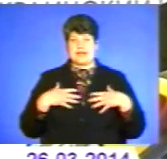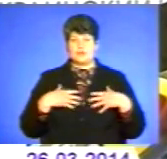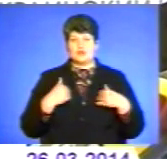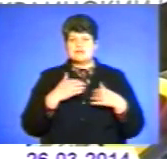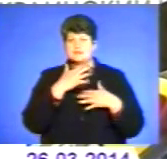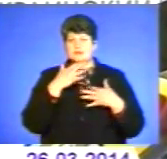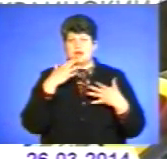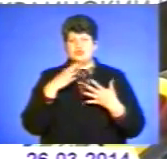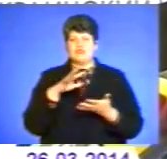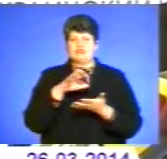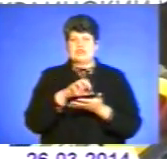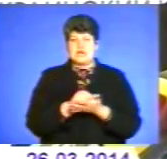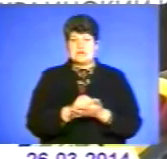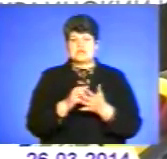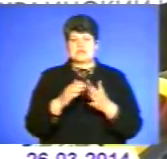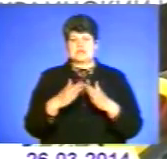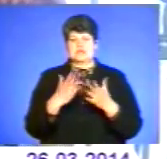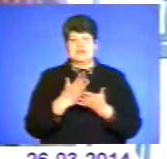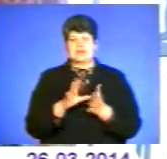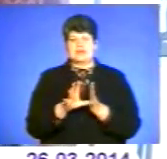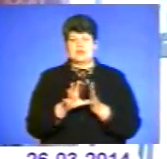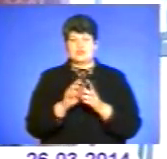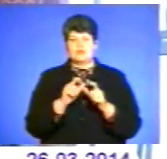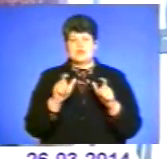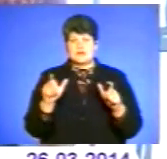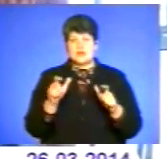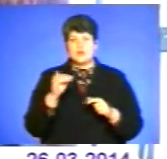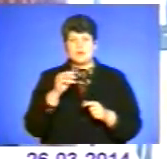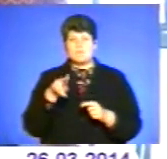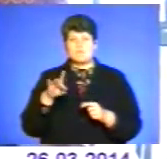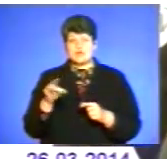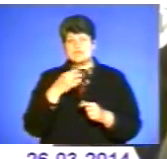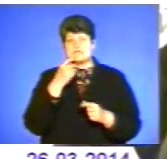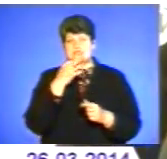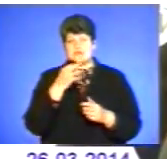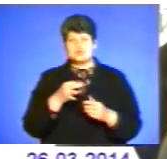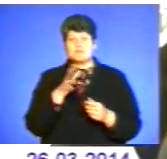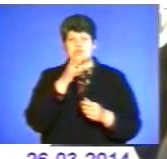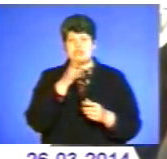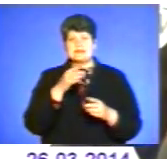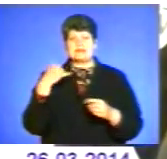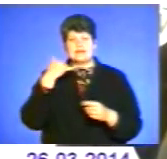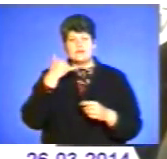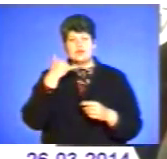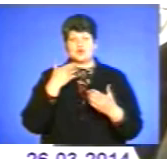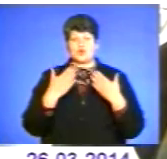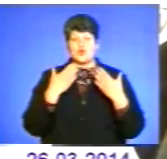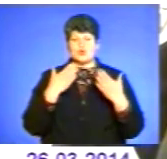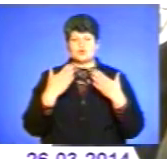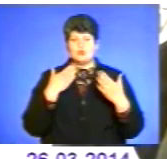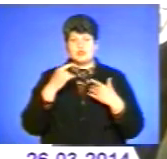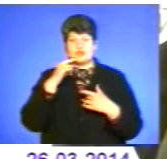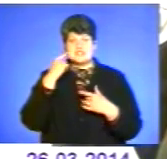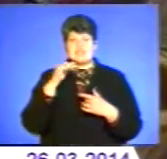значна власна власність енергетичних об'єктів. Юрій Продан повідомив, під час телефонної розмови з міністром енергетики Російської